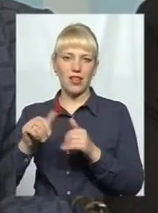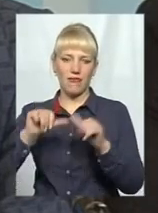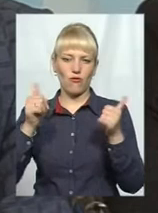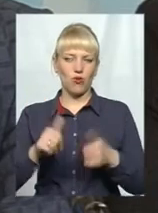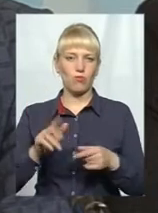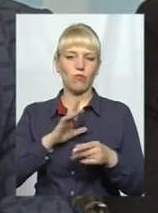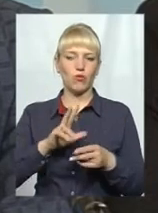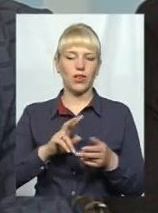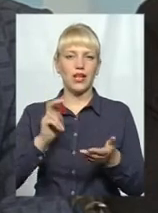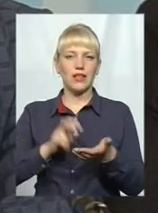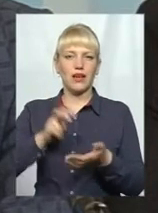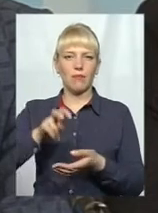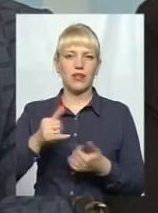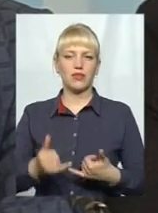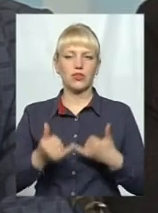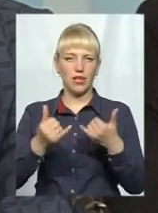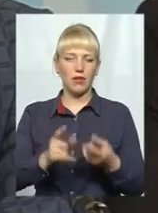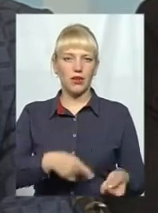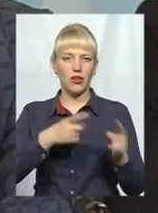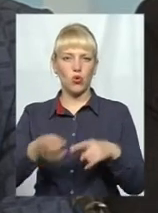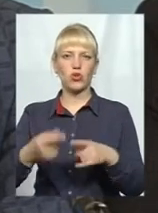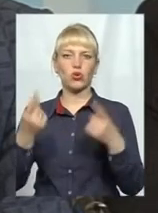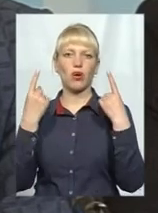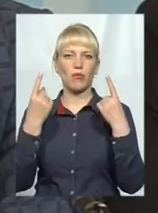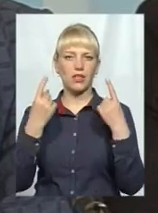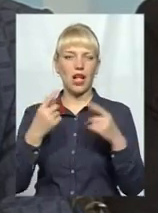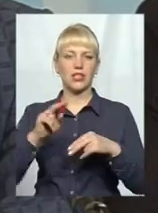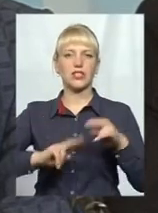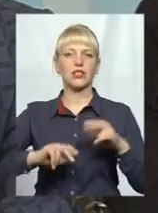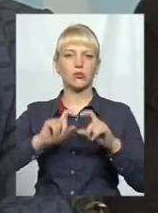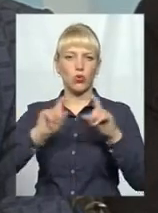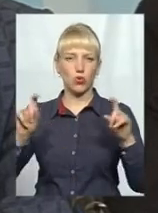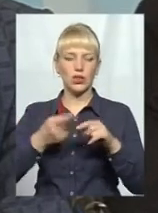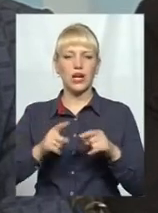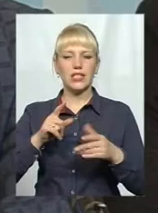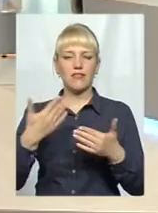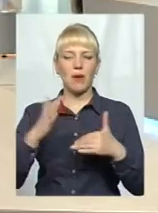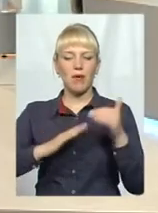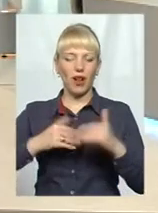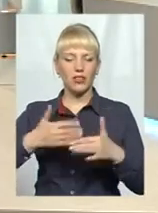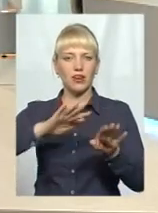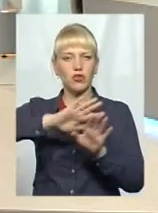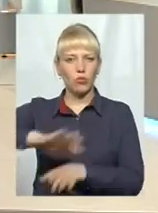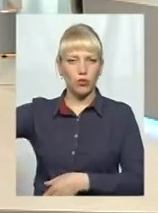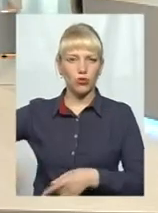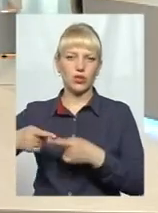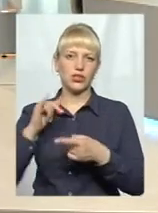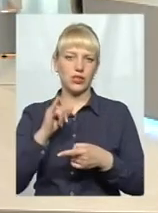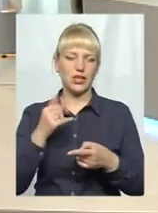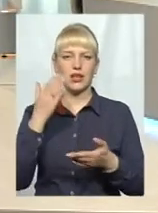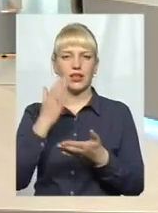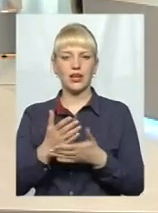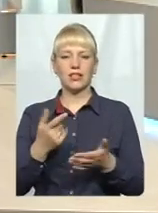трампліном до переходу, все-таки, до капітальних споруд. Тому що вже ця практика відходить від життя. Ми знаємо, що по місту є декілька